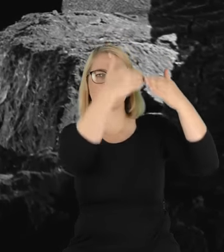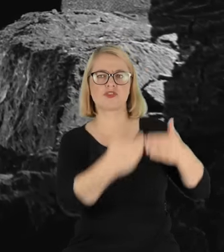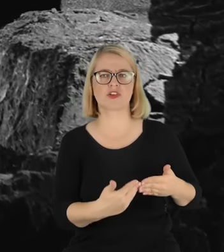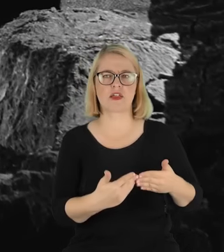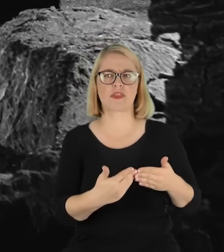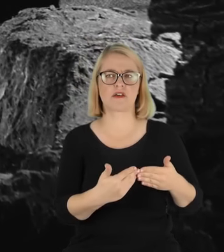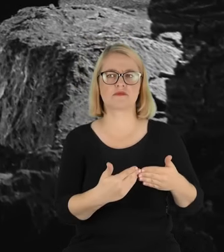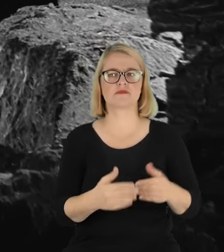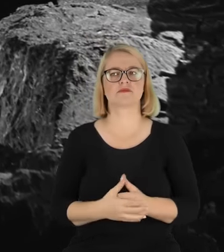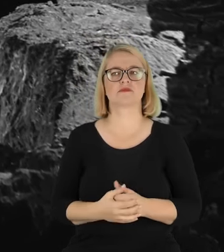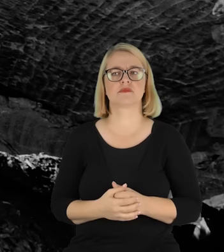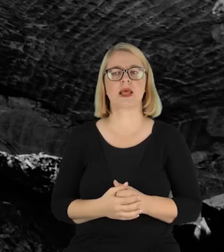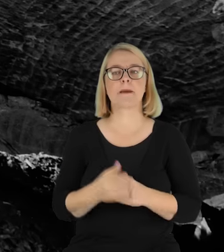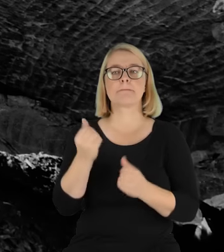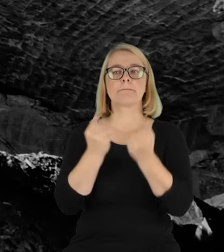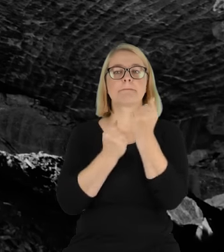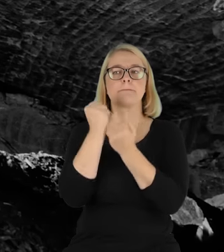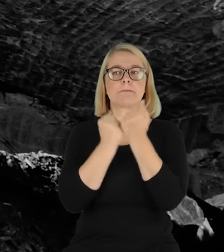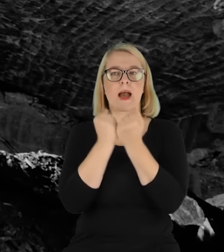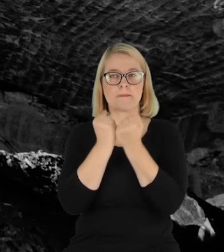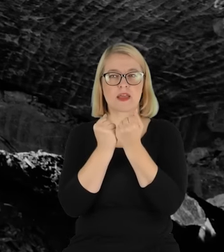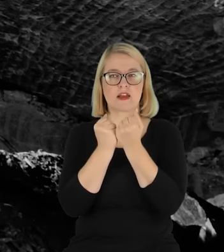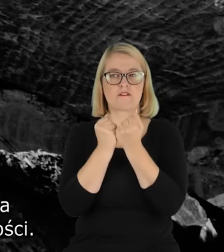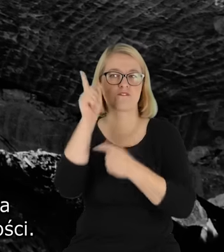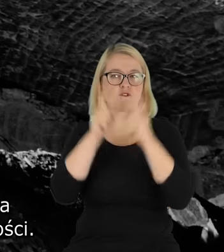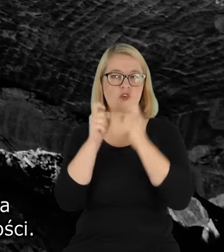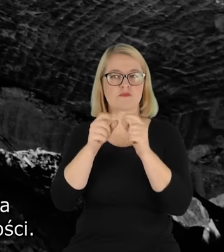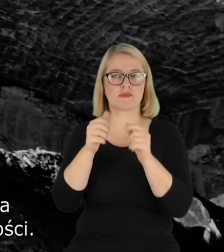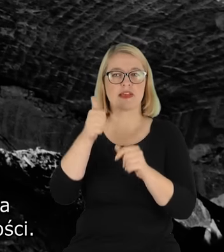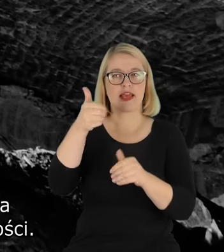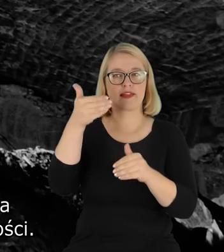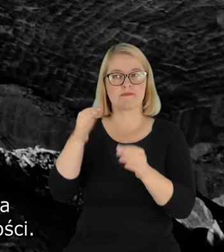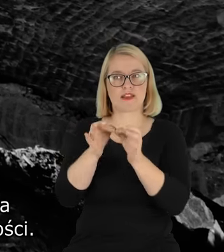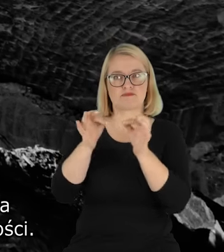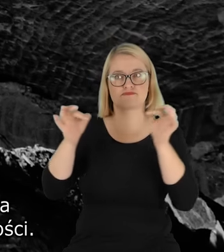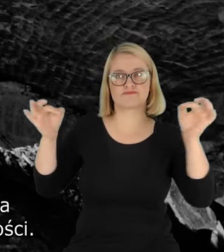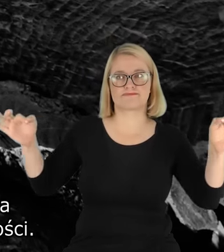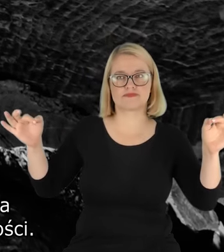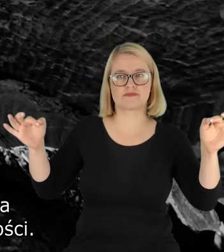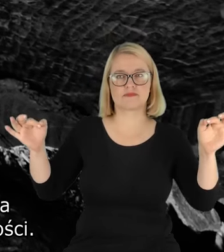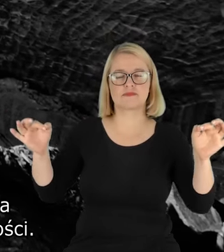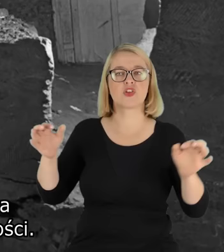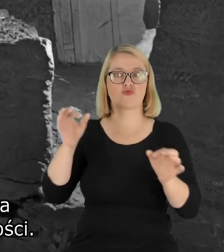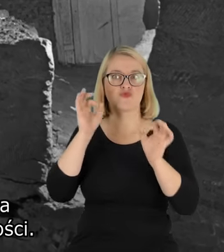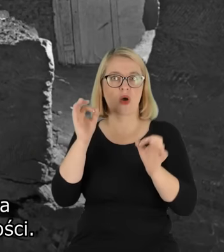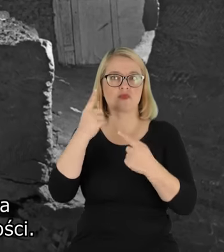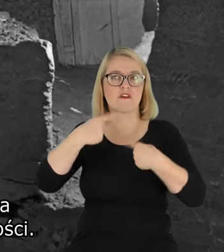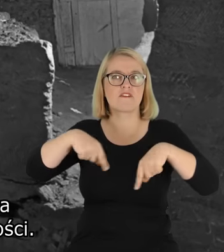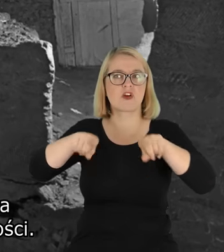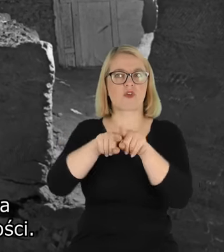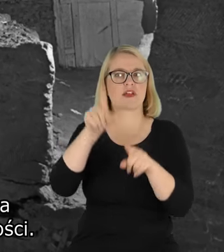W metrowej szerokości były wtedy papier fotograficzny. Sztuką było wykonać takie zdjęcia, nie mając żadnych